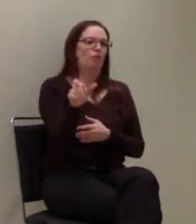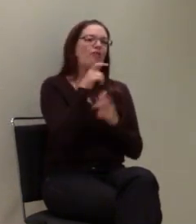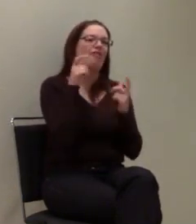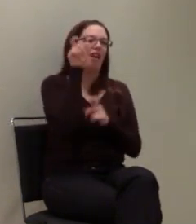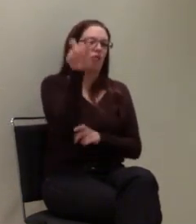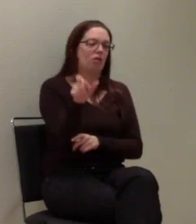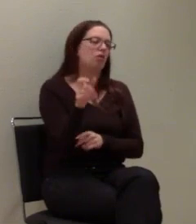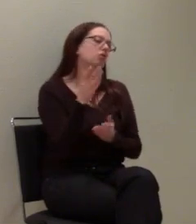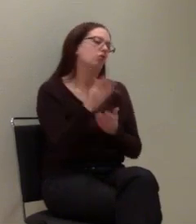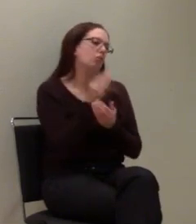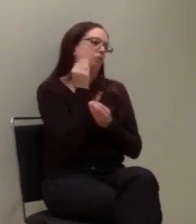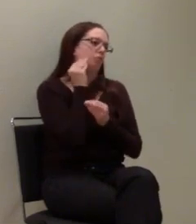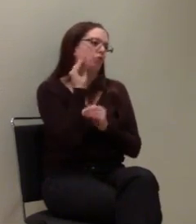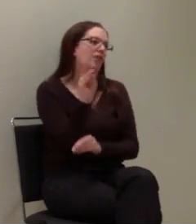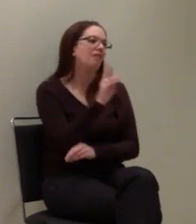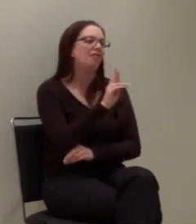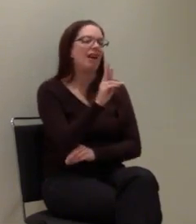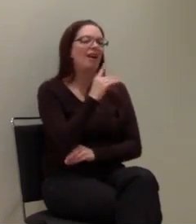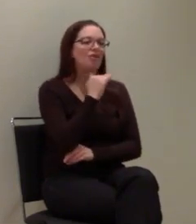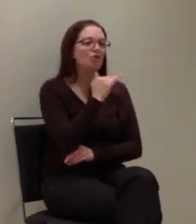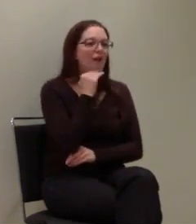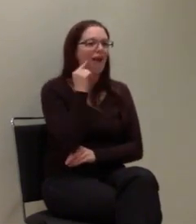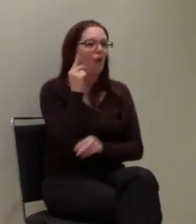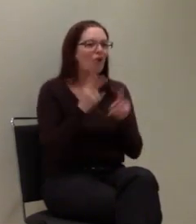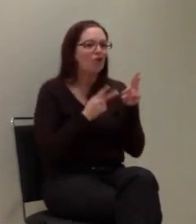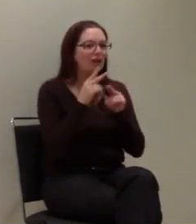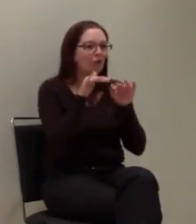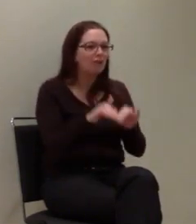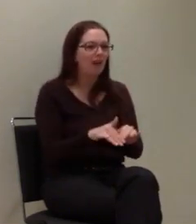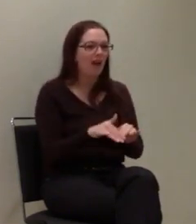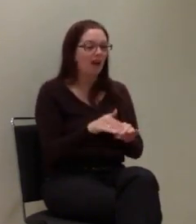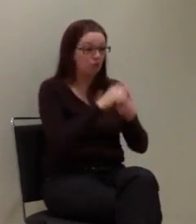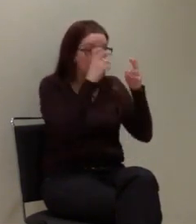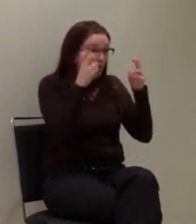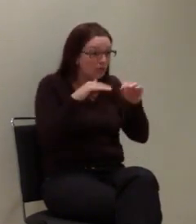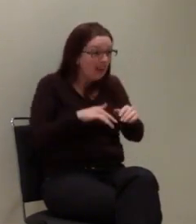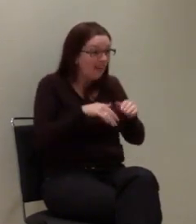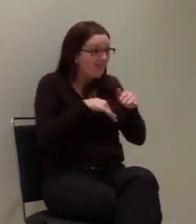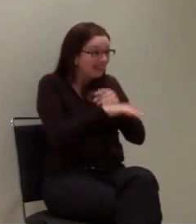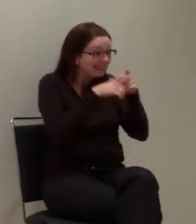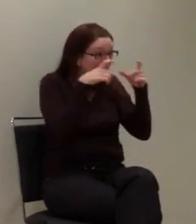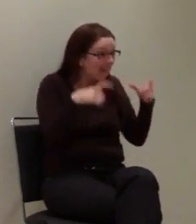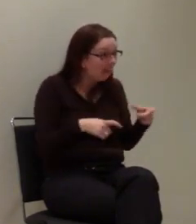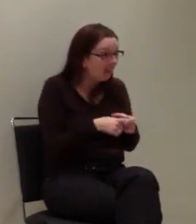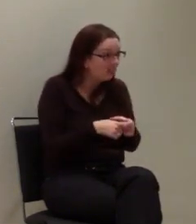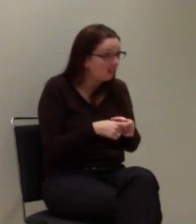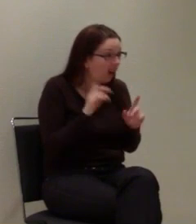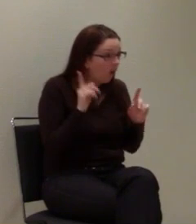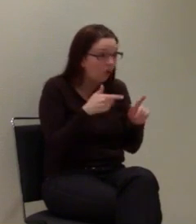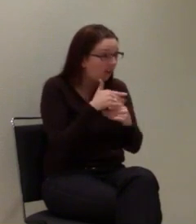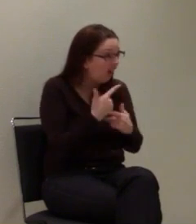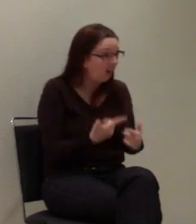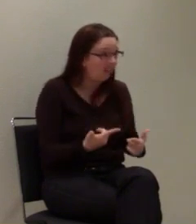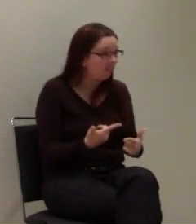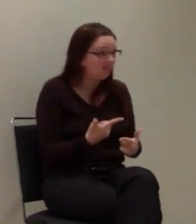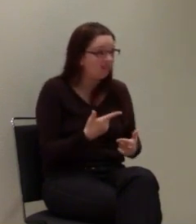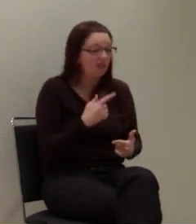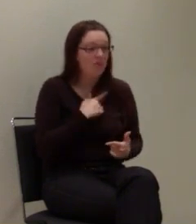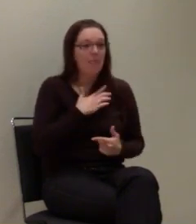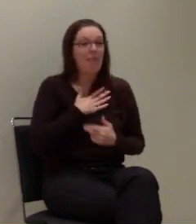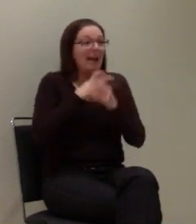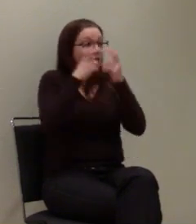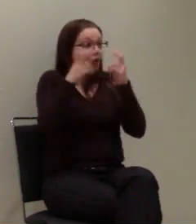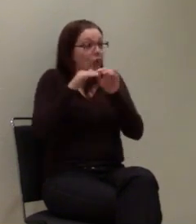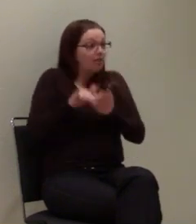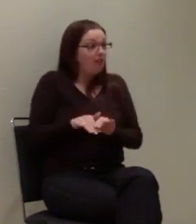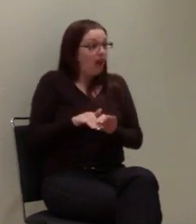die Sprach- und Hörgeschädigten keine Faktgeräte mehr zu Hause einsetzen. Ich weiß gar nicht, wann ich das letzte Mal mein Faktgerät zu Hause verwendet habe. Ich habe da zwar noch